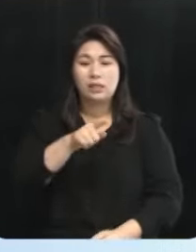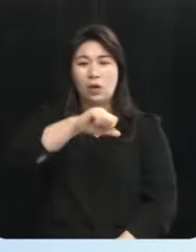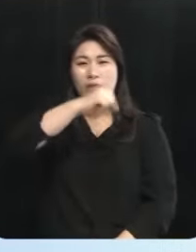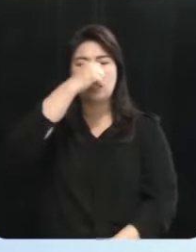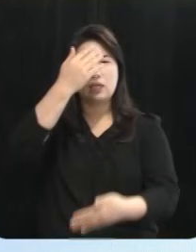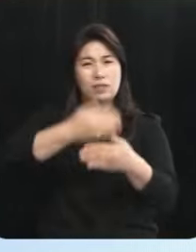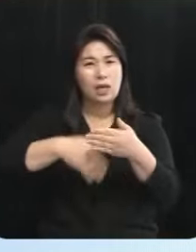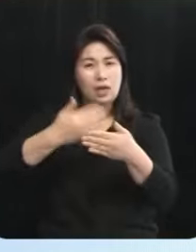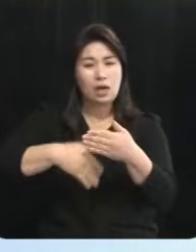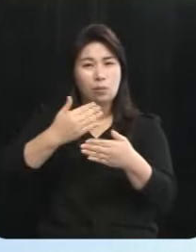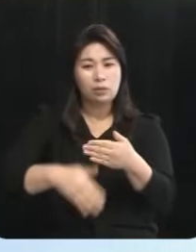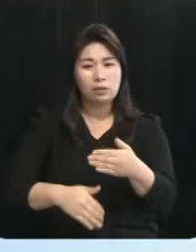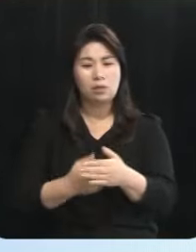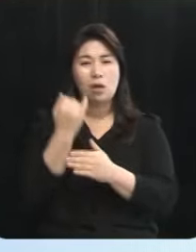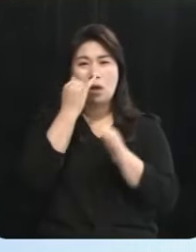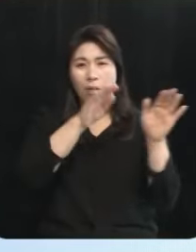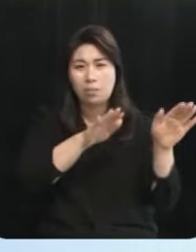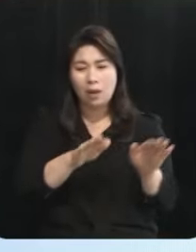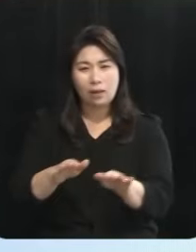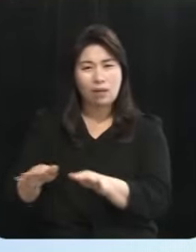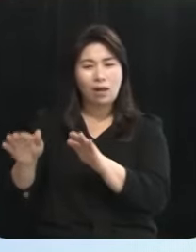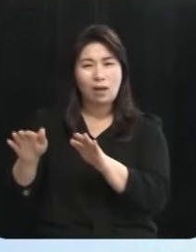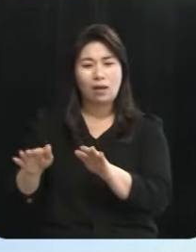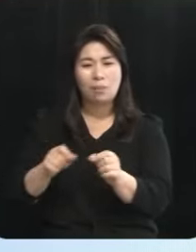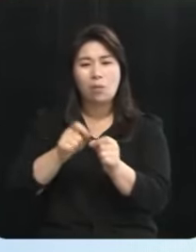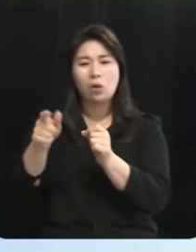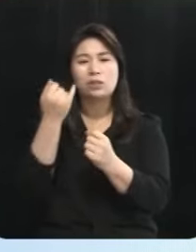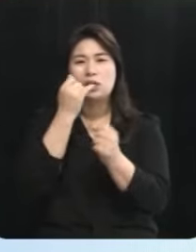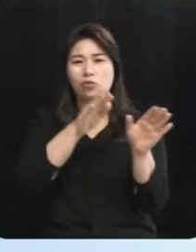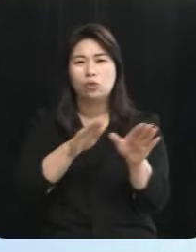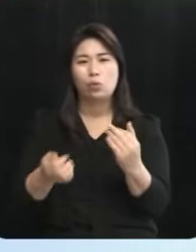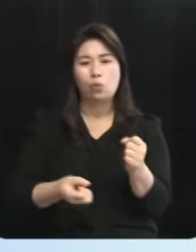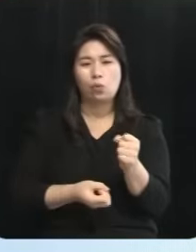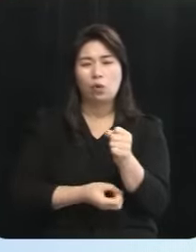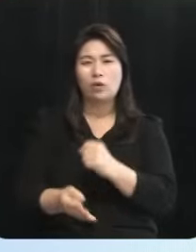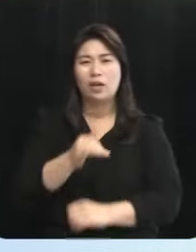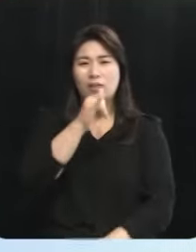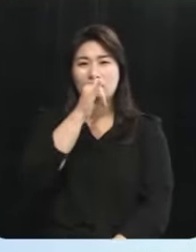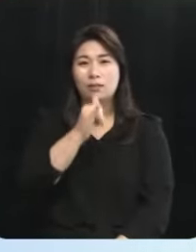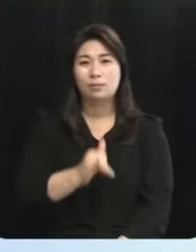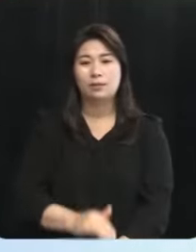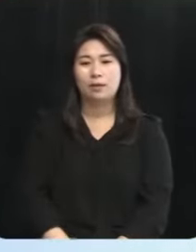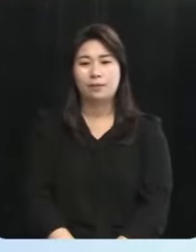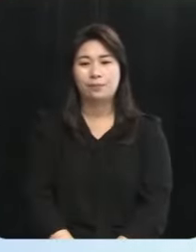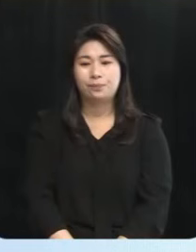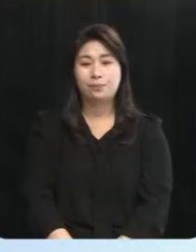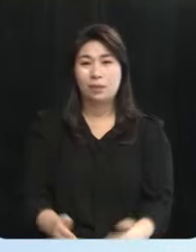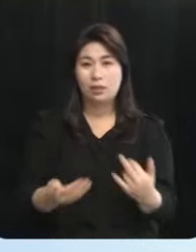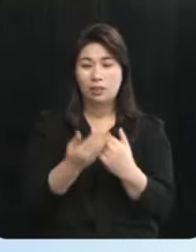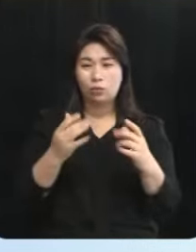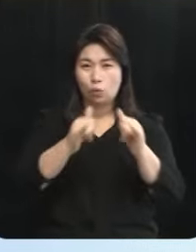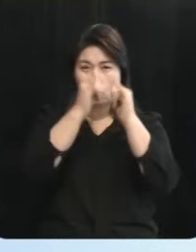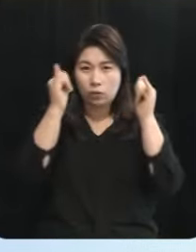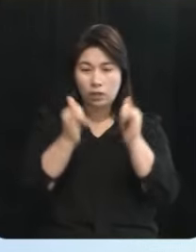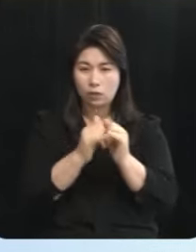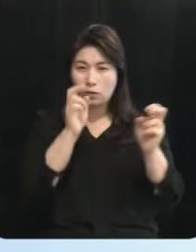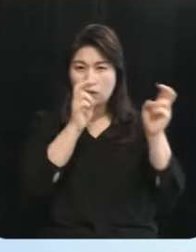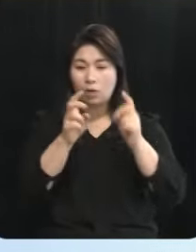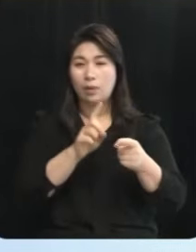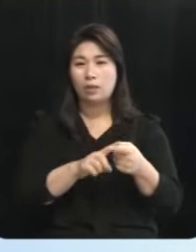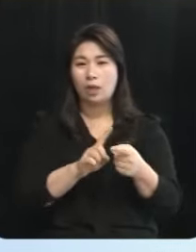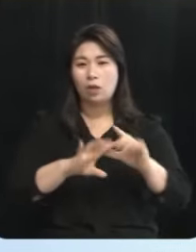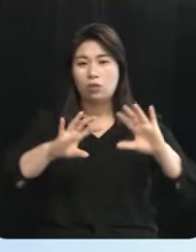삭감은 바다를 건너 제주에도 영향을 미쳤습니다 제주 사회적 기업에 대한